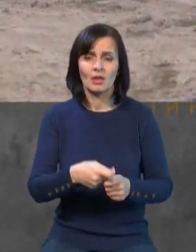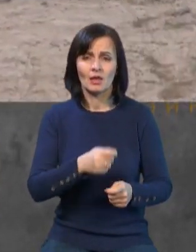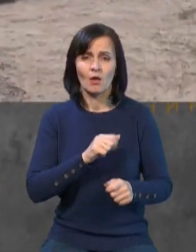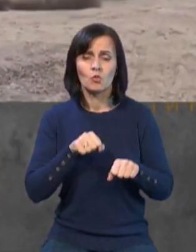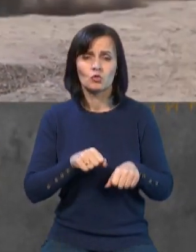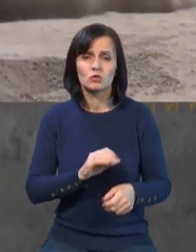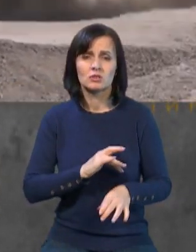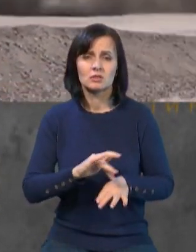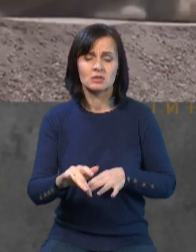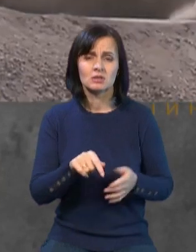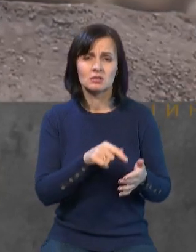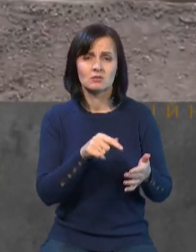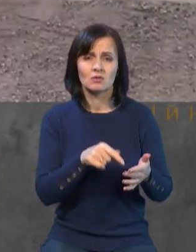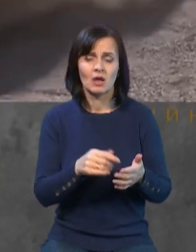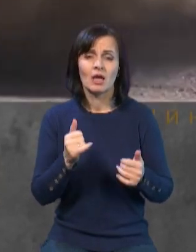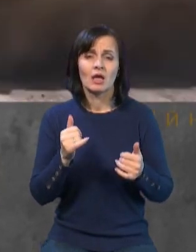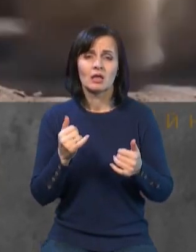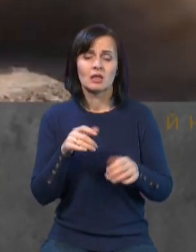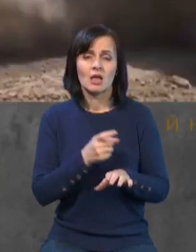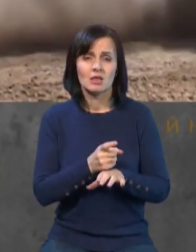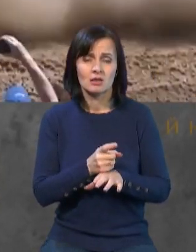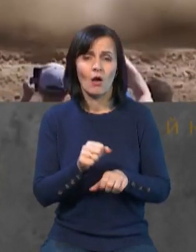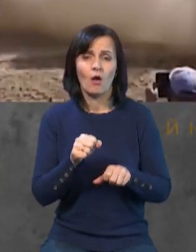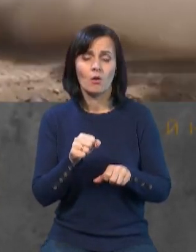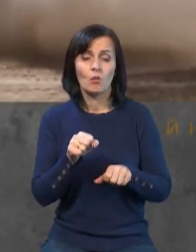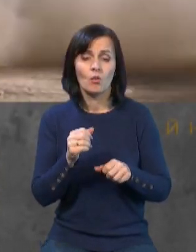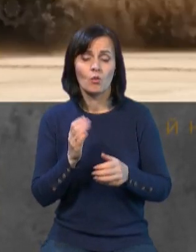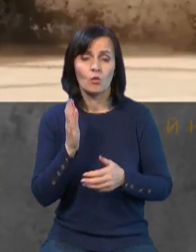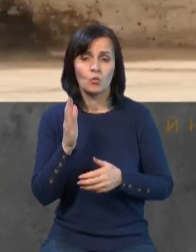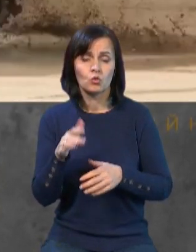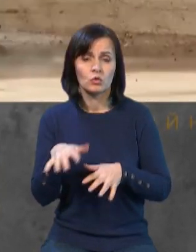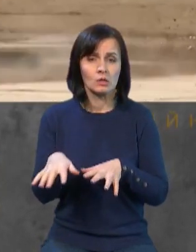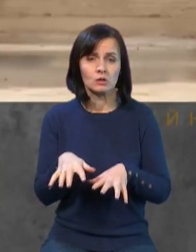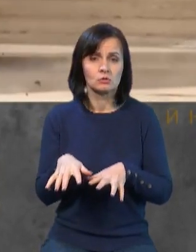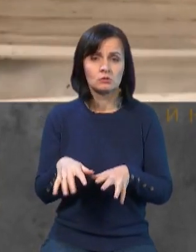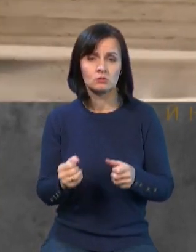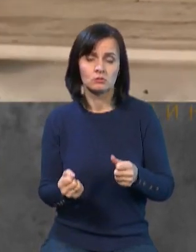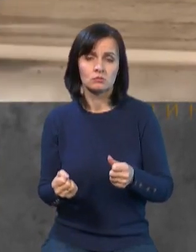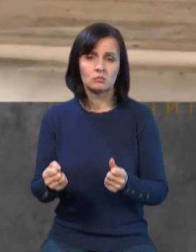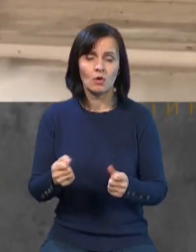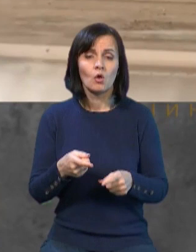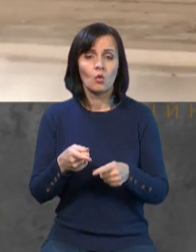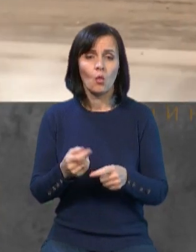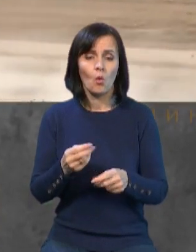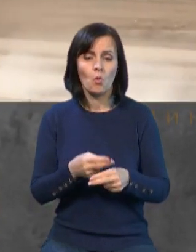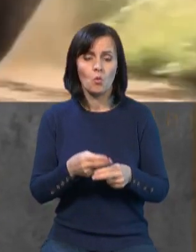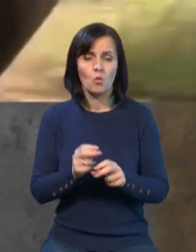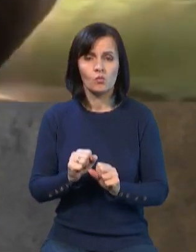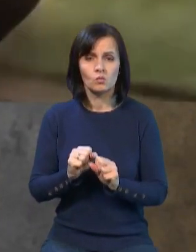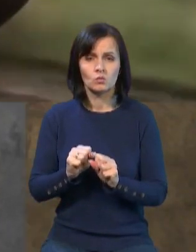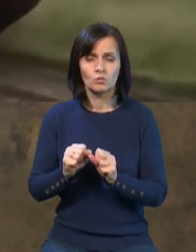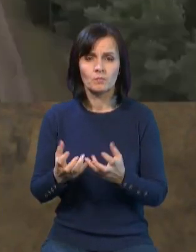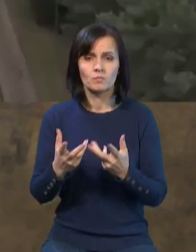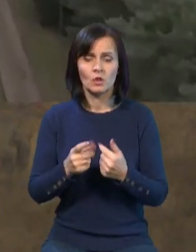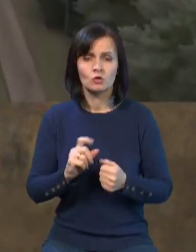чому танк буде перебувати під час всього у Русі. Що його бронезахист розрахований на те, щоб протистояти